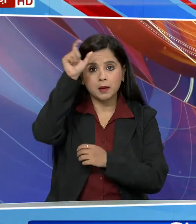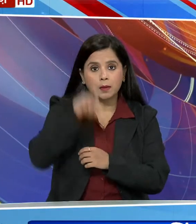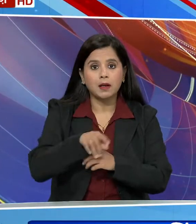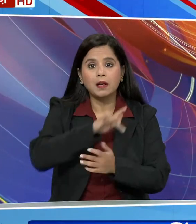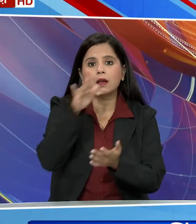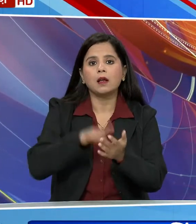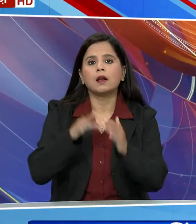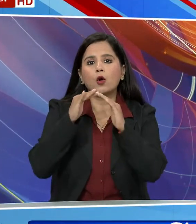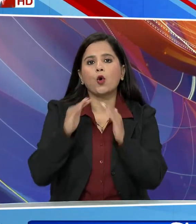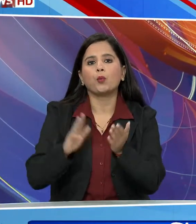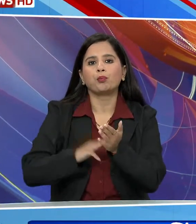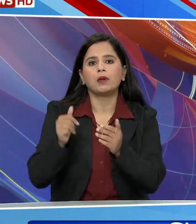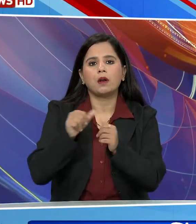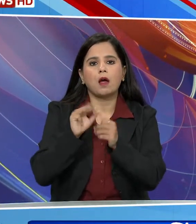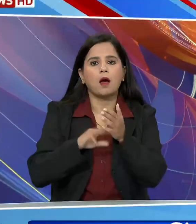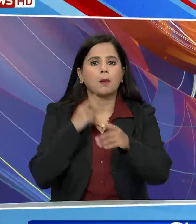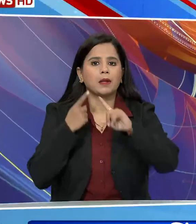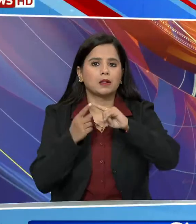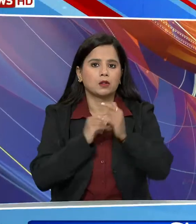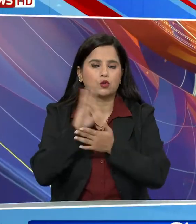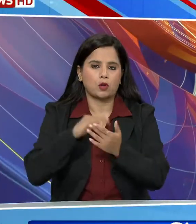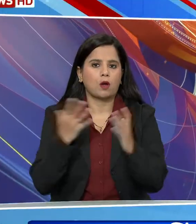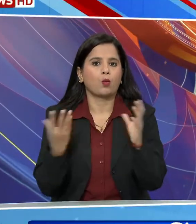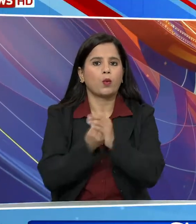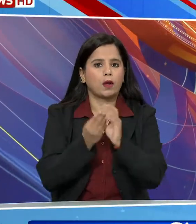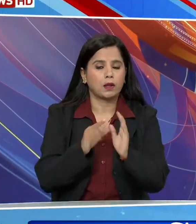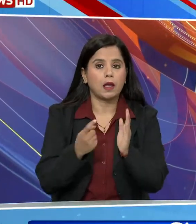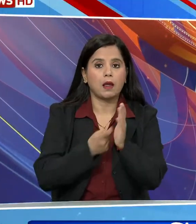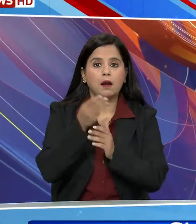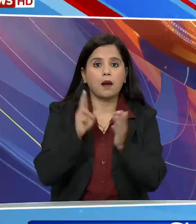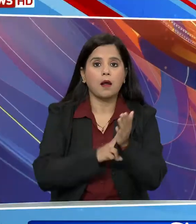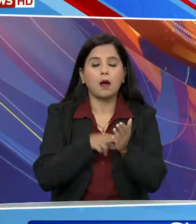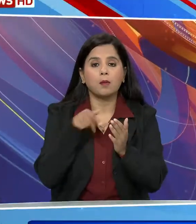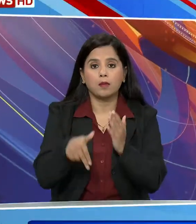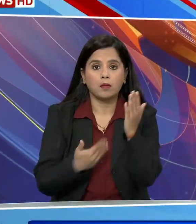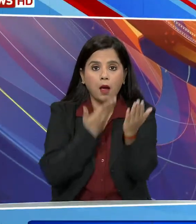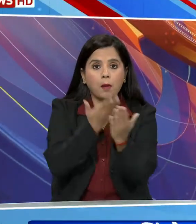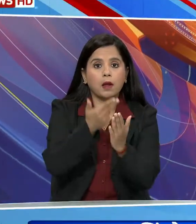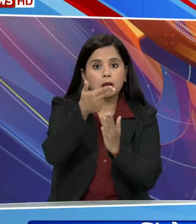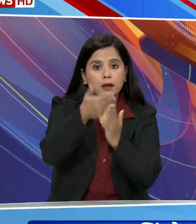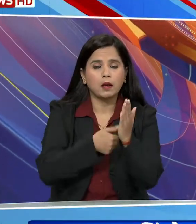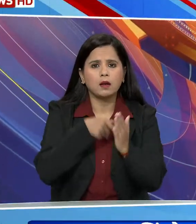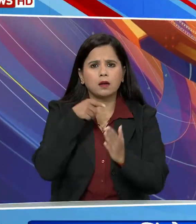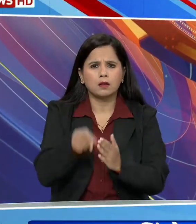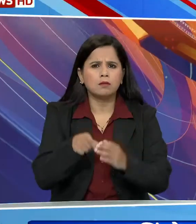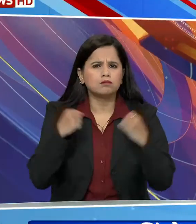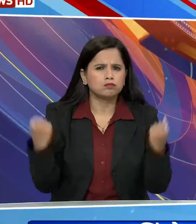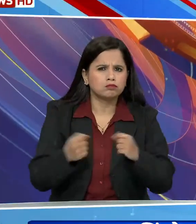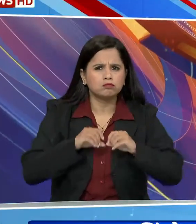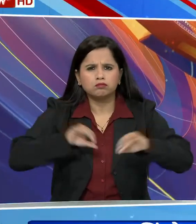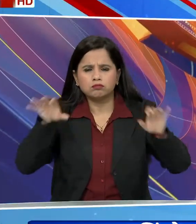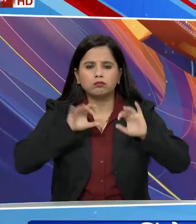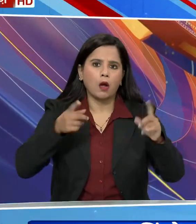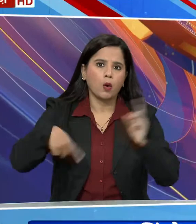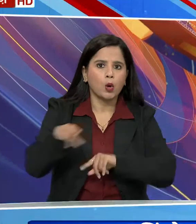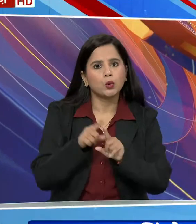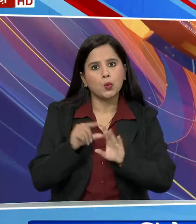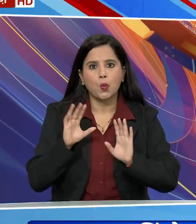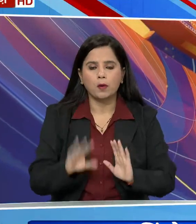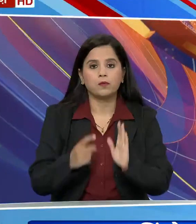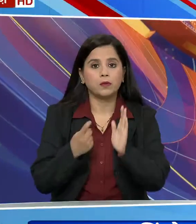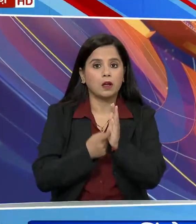ग्रेमंत्री आमित शाह मौजूद रहेंगे रमान सिंग के नामानकन के लिए पार्टी ने दोरदार तयारियां की हैं